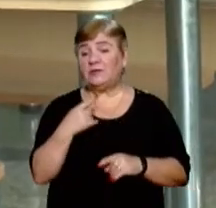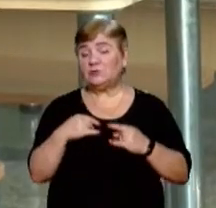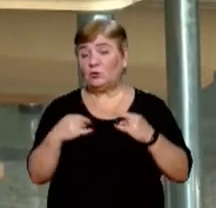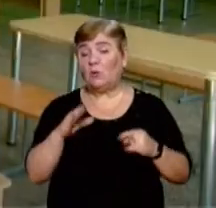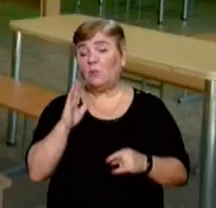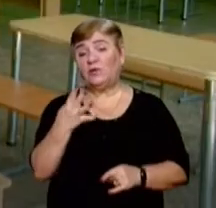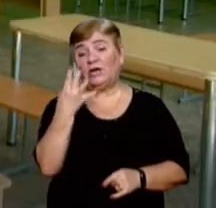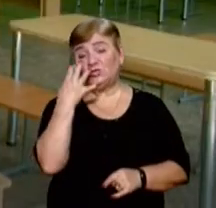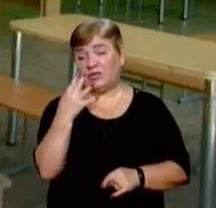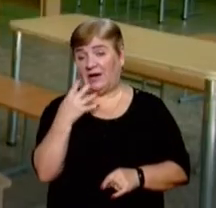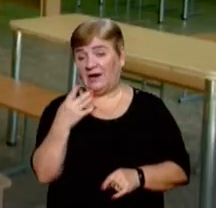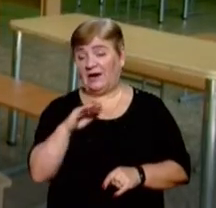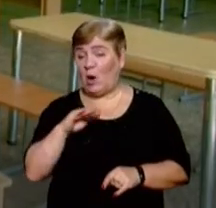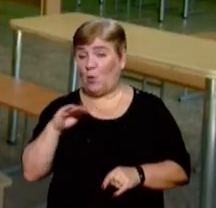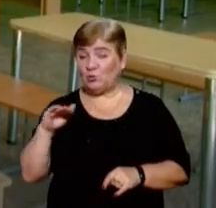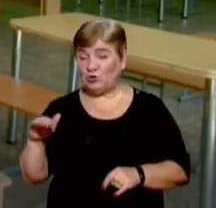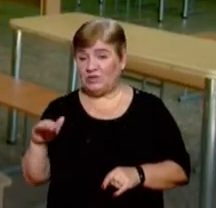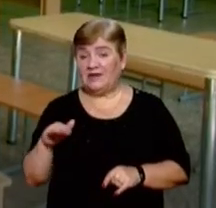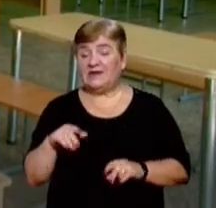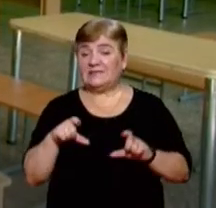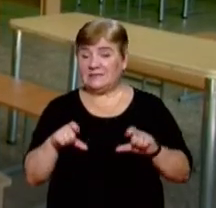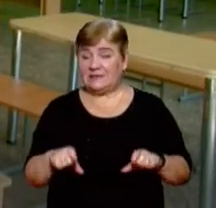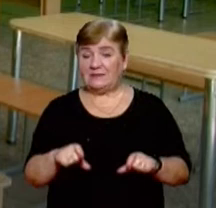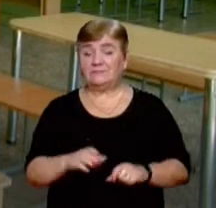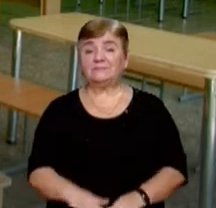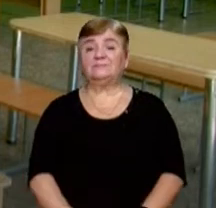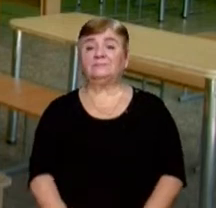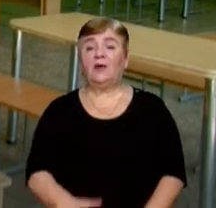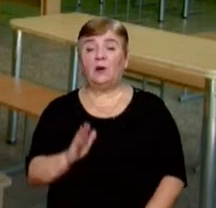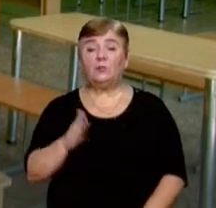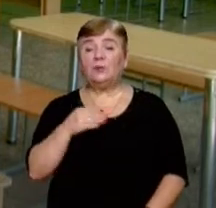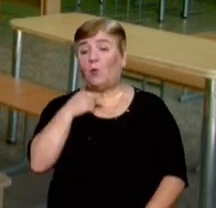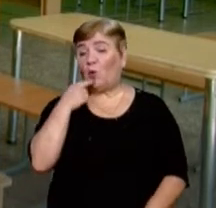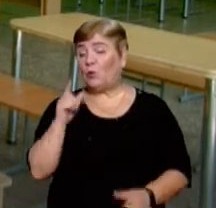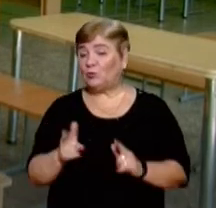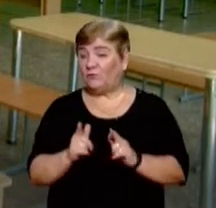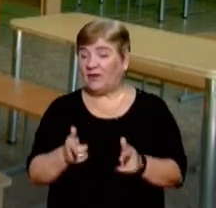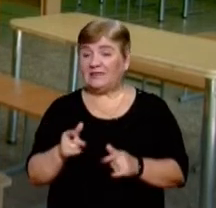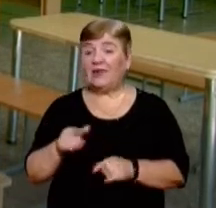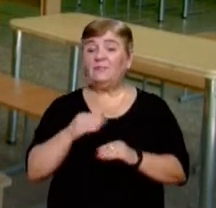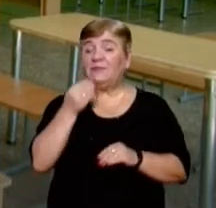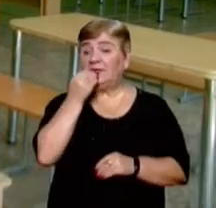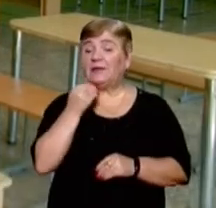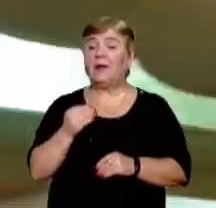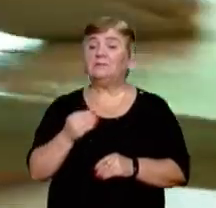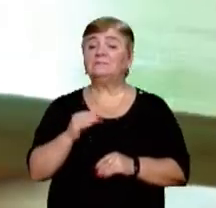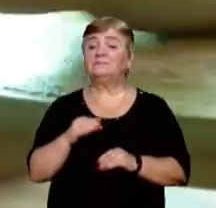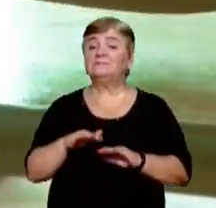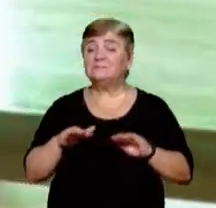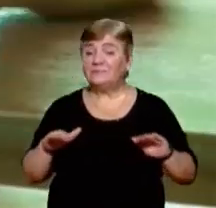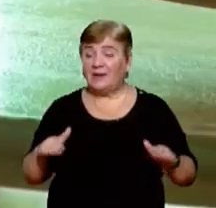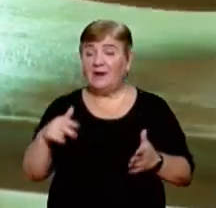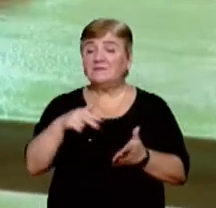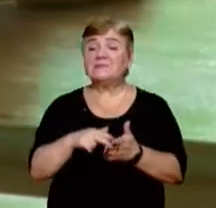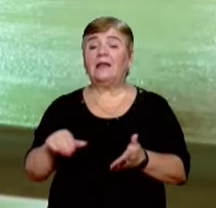будуть сидіти чотири учні. Щоби не було скупчення, ми будемо накривати діткам жду самі. Дітки поїли, ми вбрали,